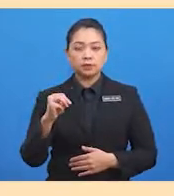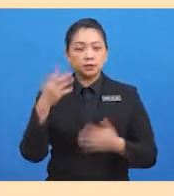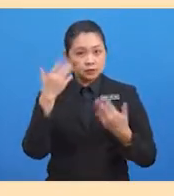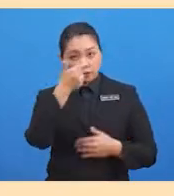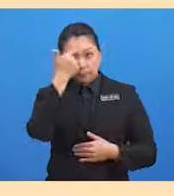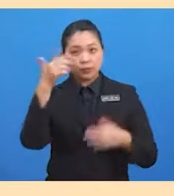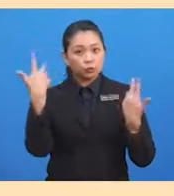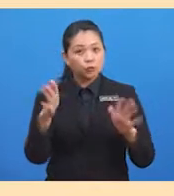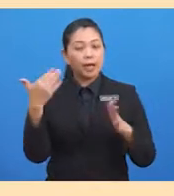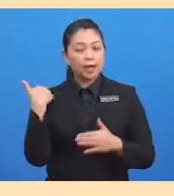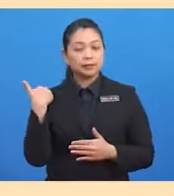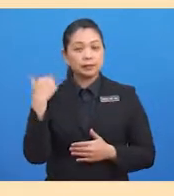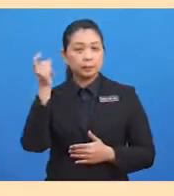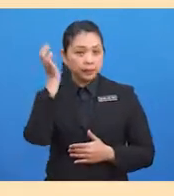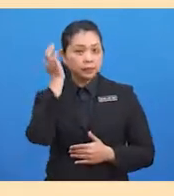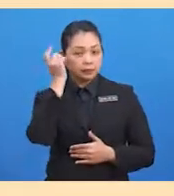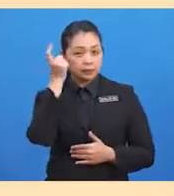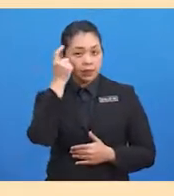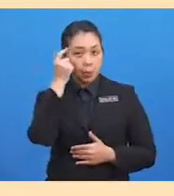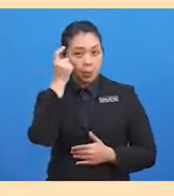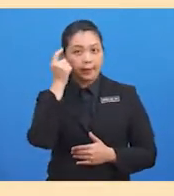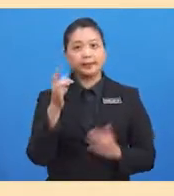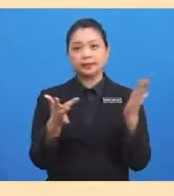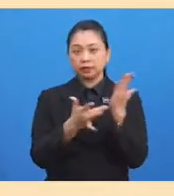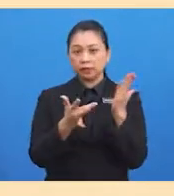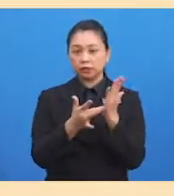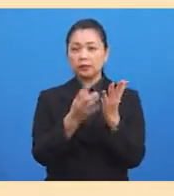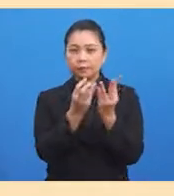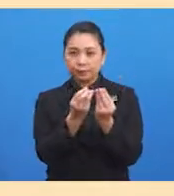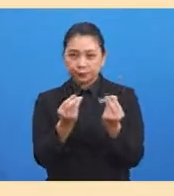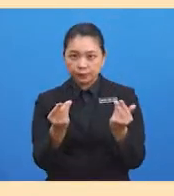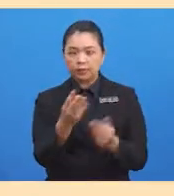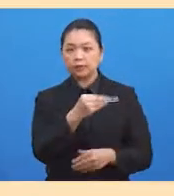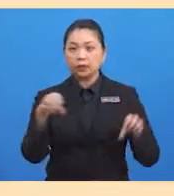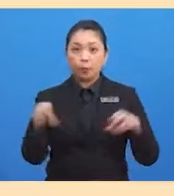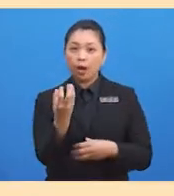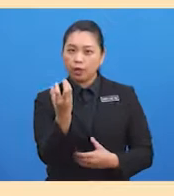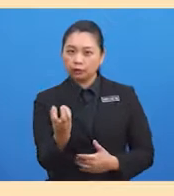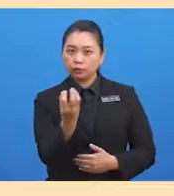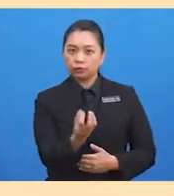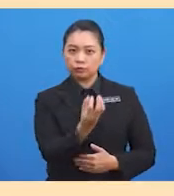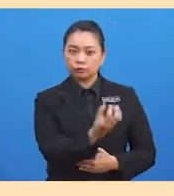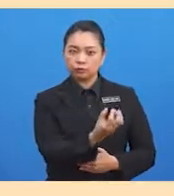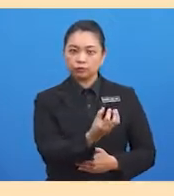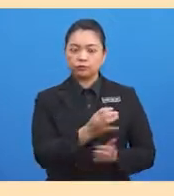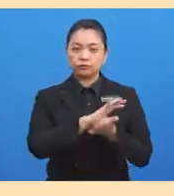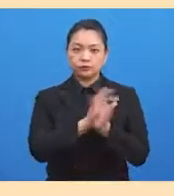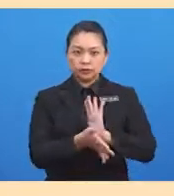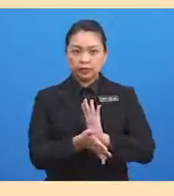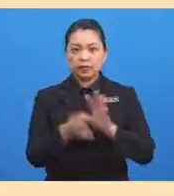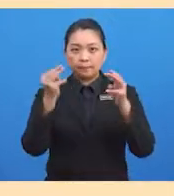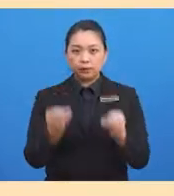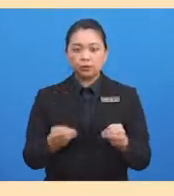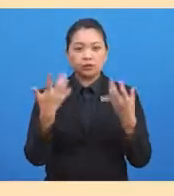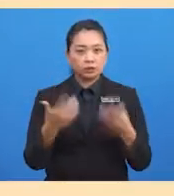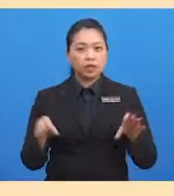serta pembuatan acuan, maka manusia telah mencipta peralatan yang diperbuat daripada logam,